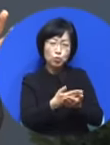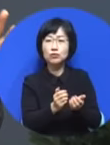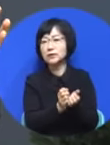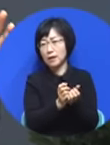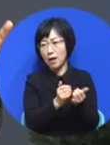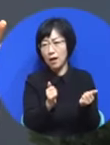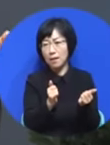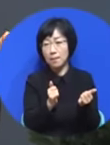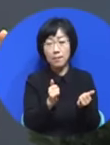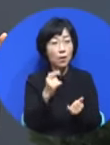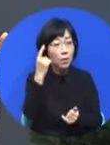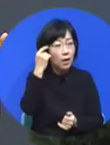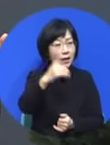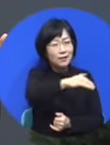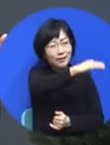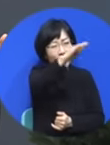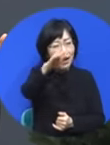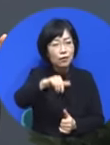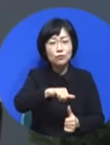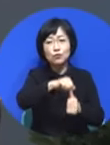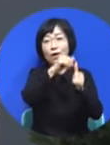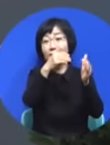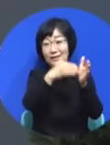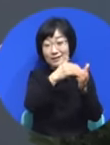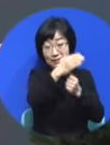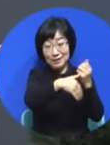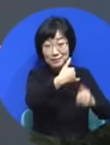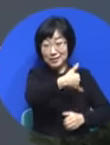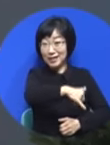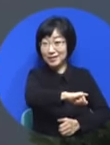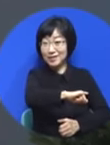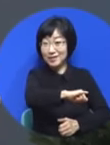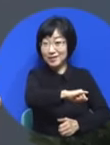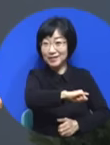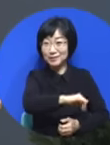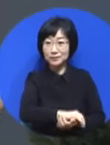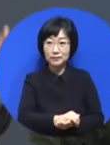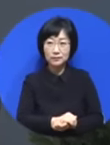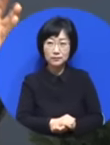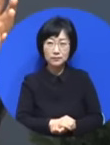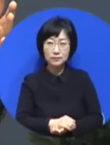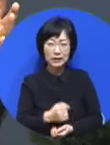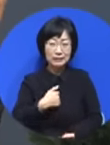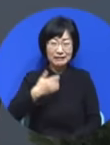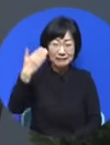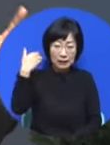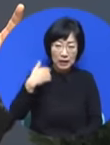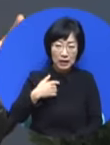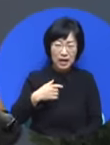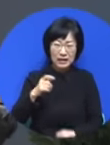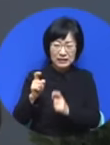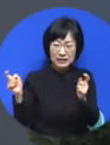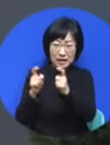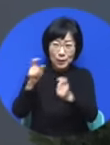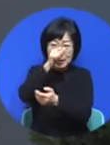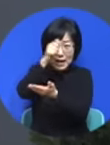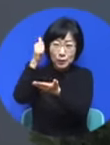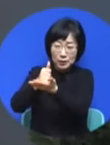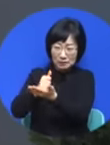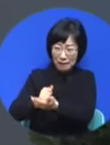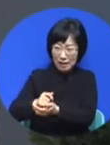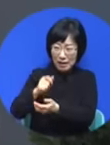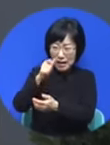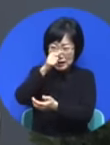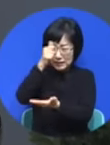구원 받은 하나님의 백성이 맞죠. 나는 옛날에 싸우는 장군을 욕하고 이랬다니 그분들이 북상하게 보기 소중하게 보이였어요.